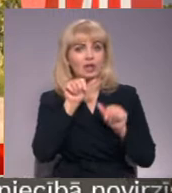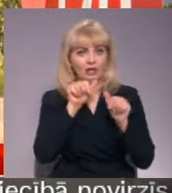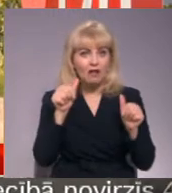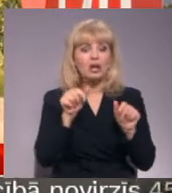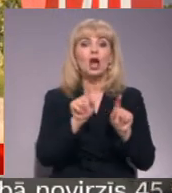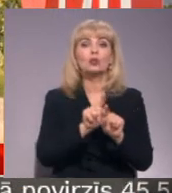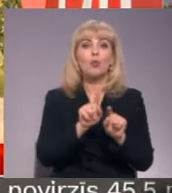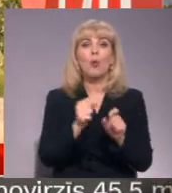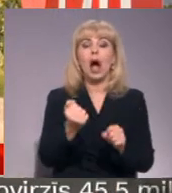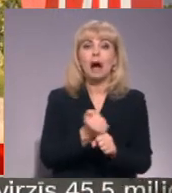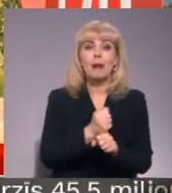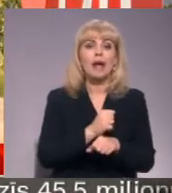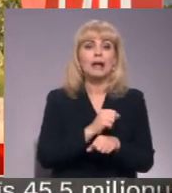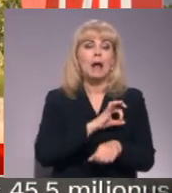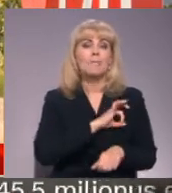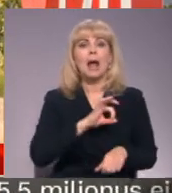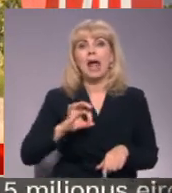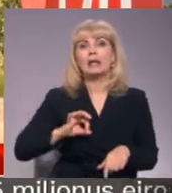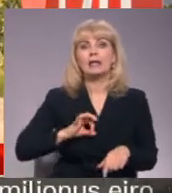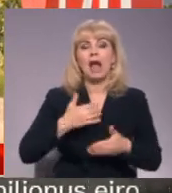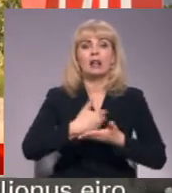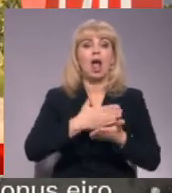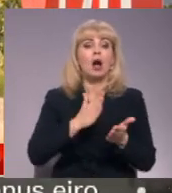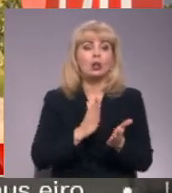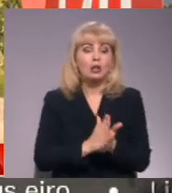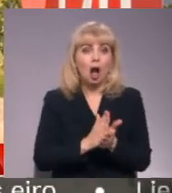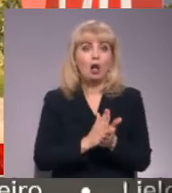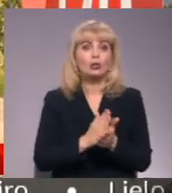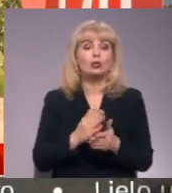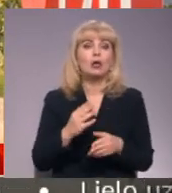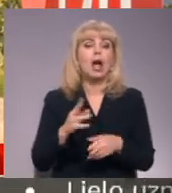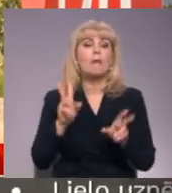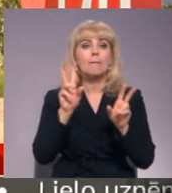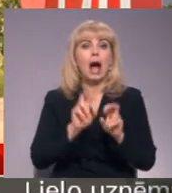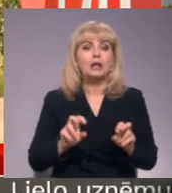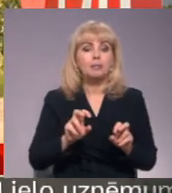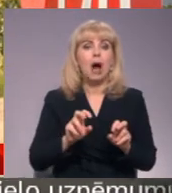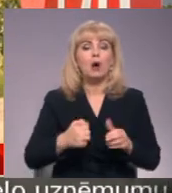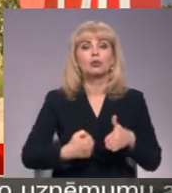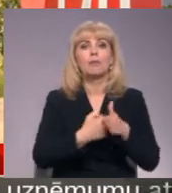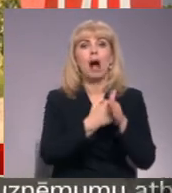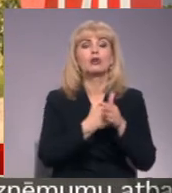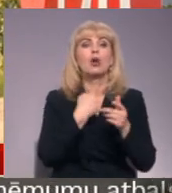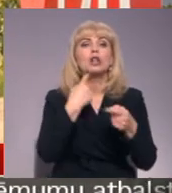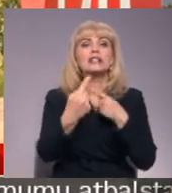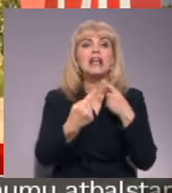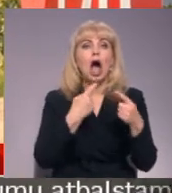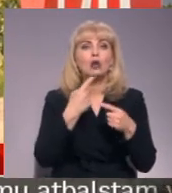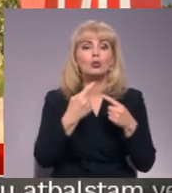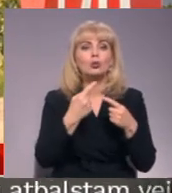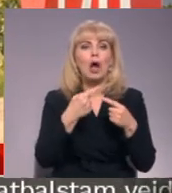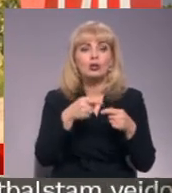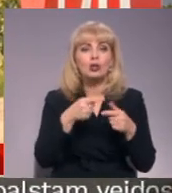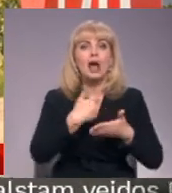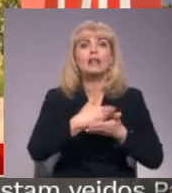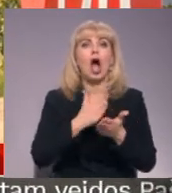pašā laikā pediatrijā lielākā daļa diagnostikas balstās tieši uz šo sarunu zanamnēzi un ļoti, ļoti lielu